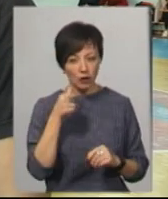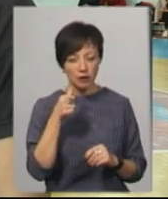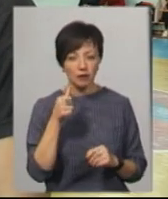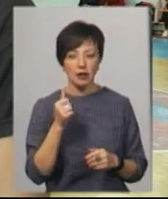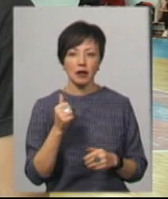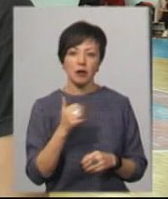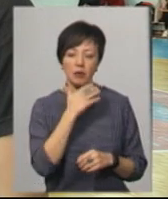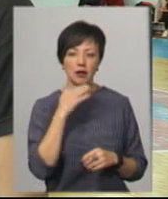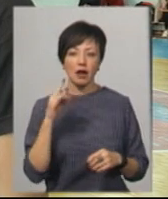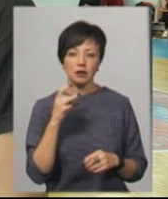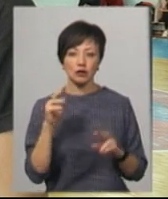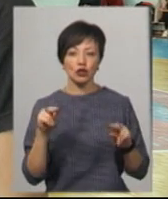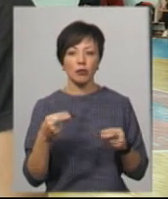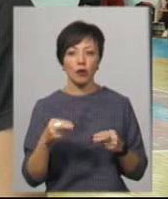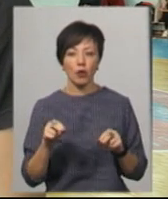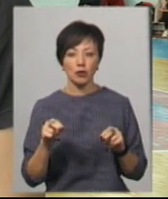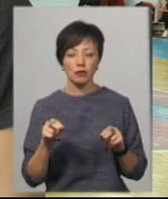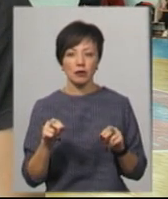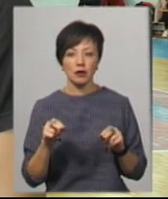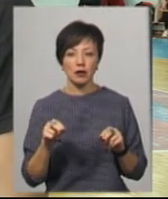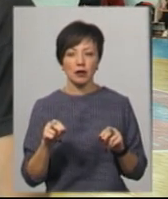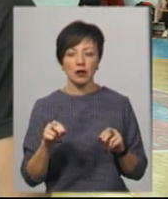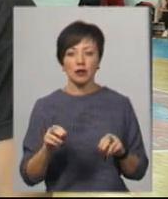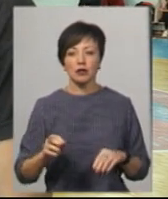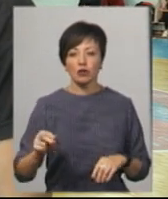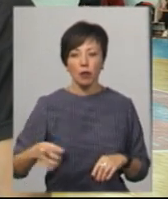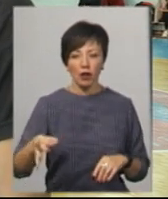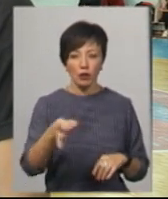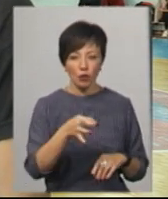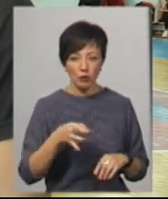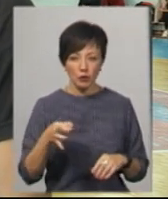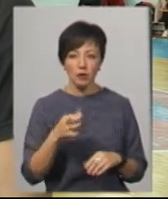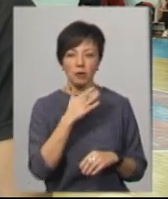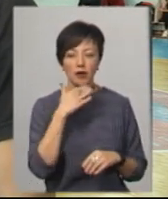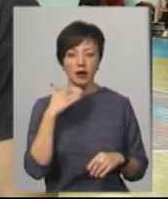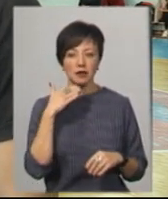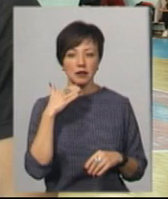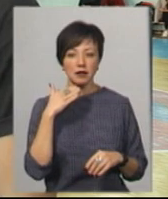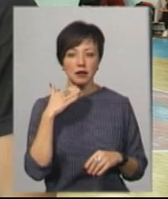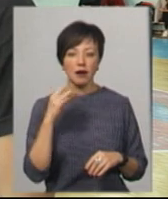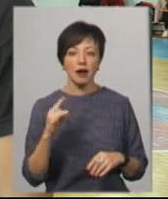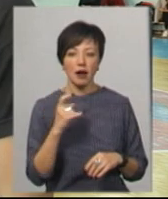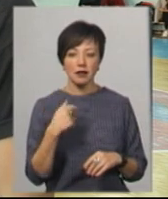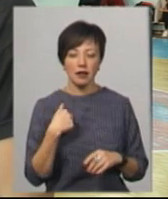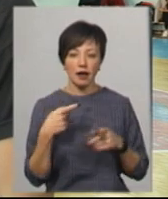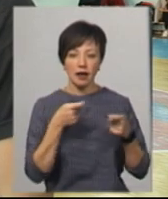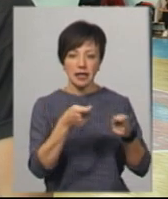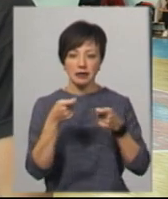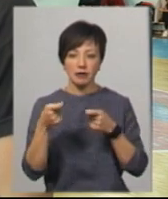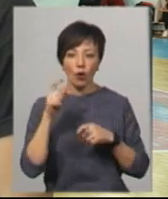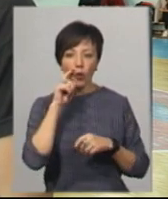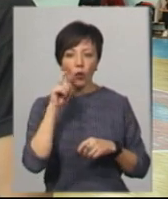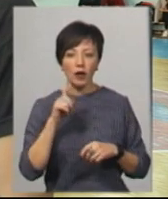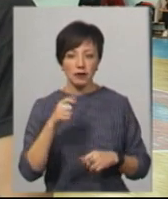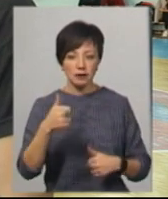неодноразовим чемпіоном чемпіонату області. Є багато разів вже з'їздив на Україну.